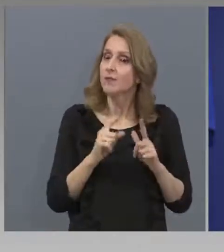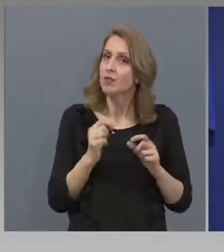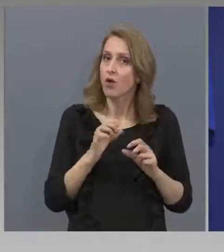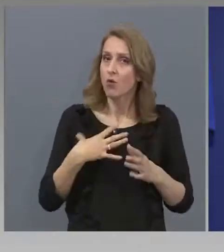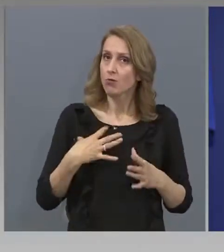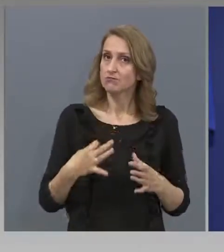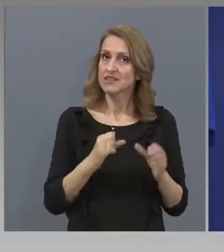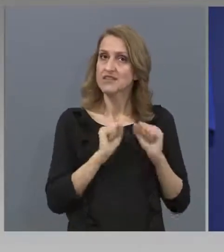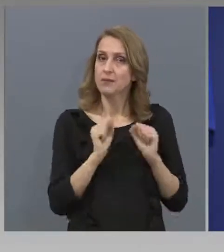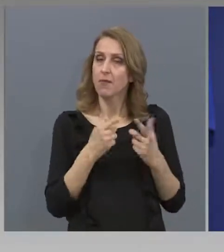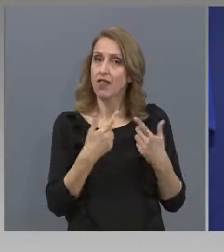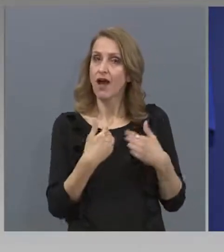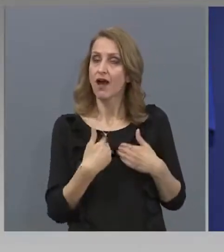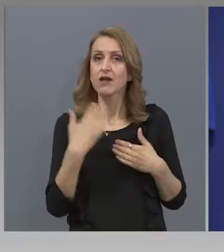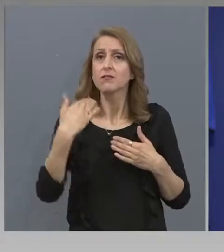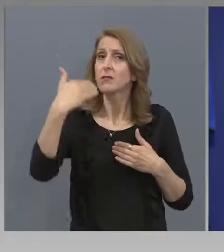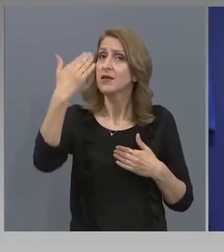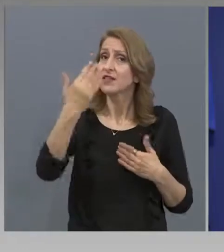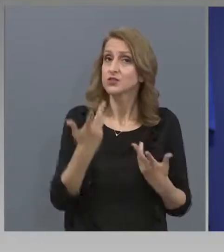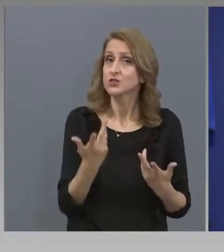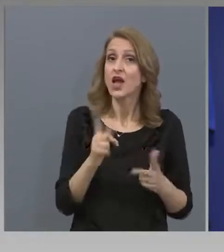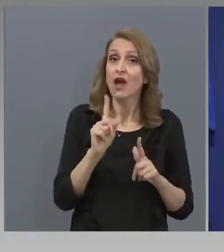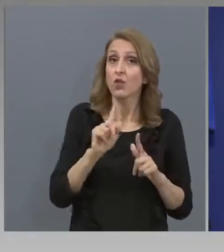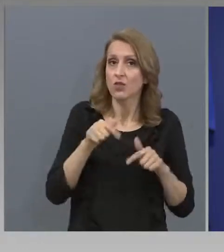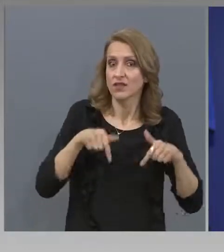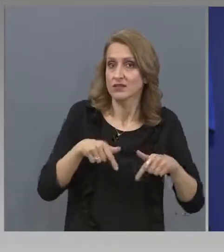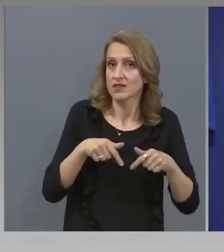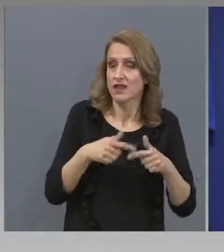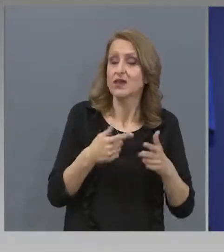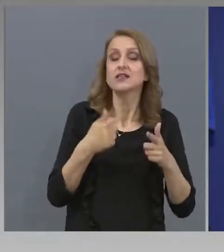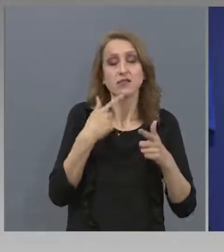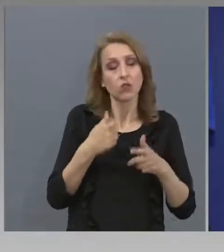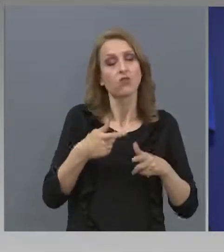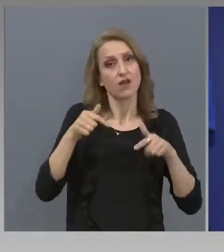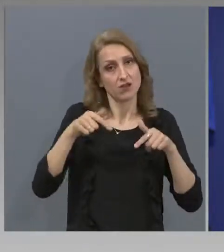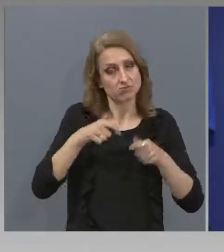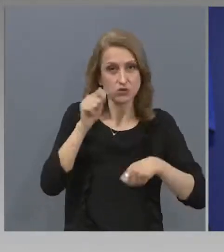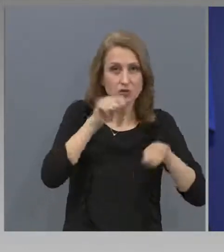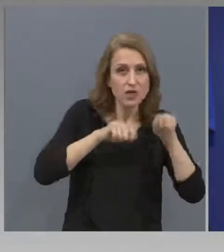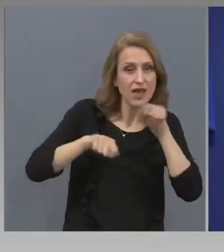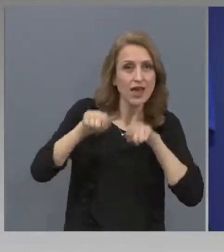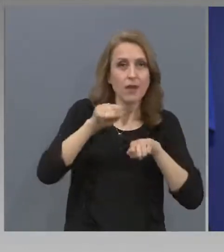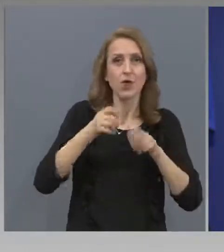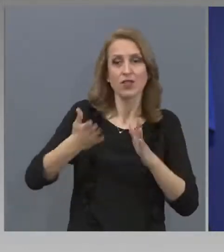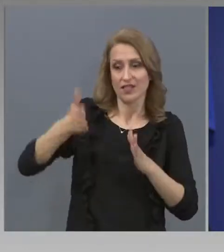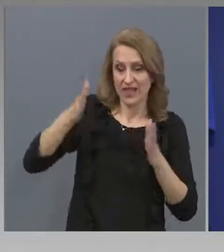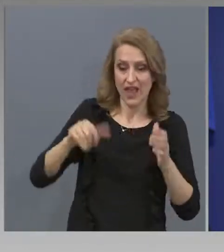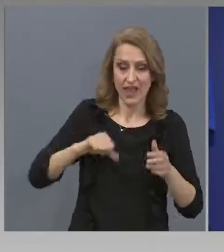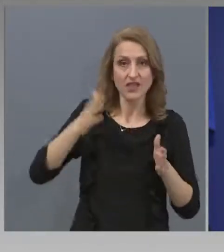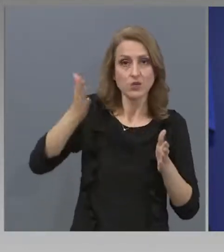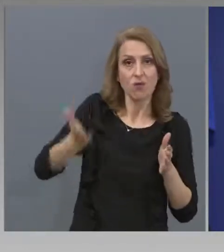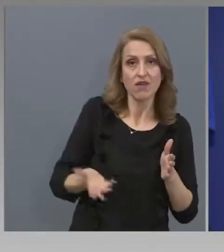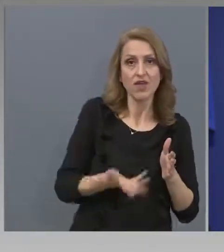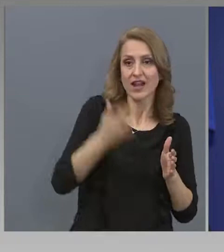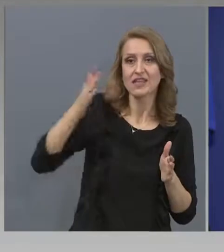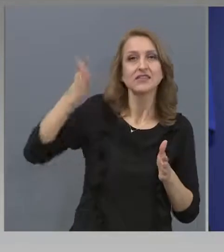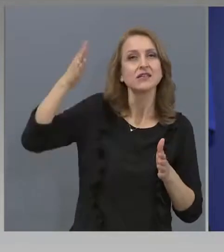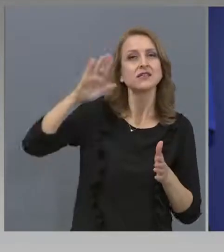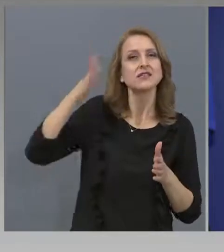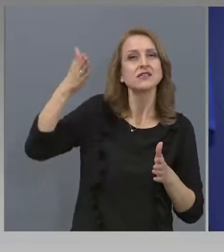в бъдеще време, ще продължи ремонта по техните стени. Конкретно мога да ви